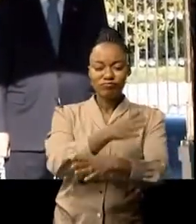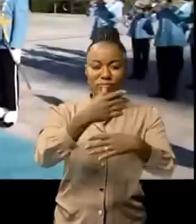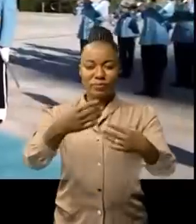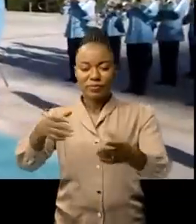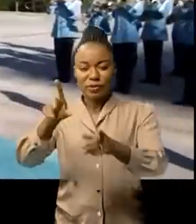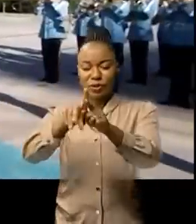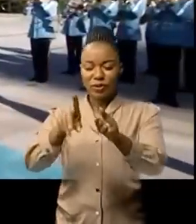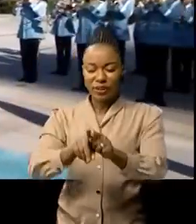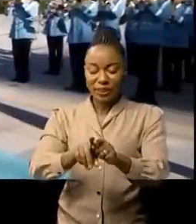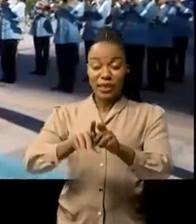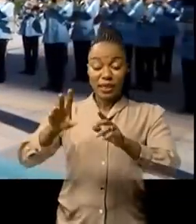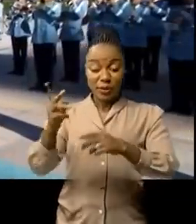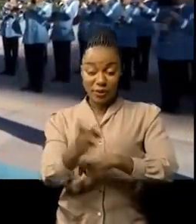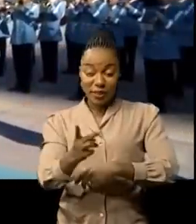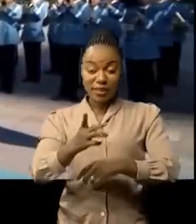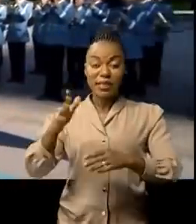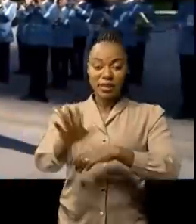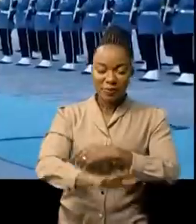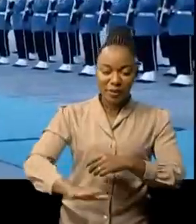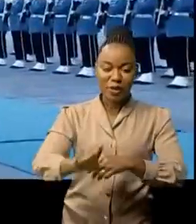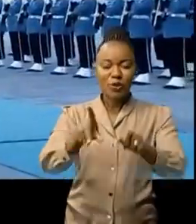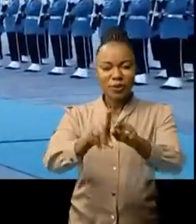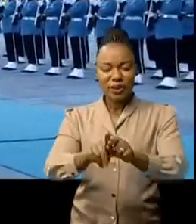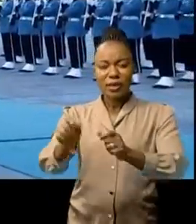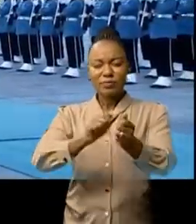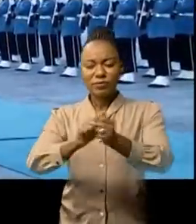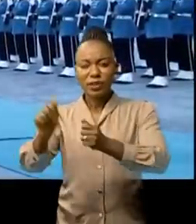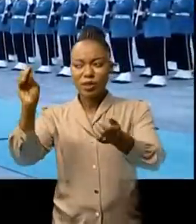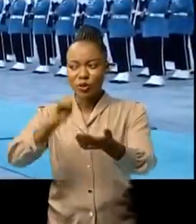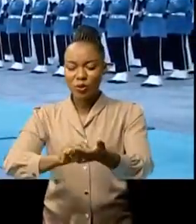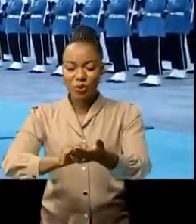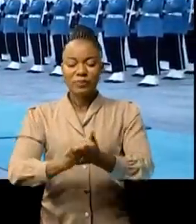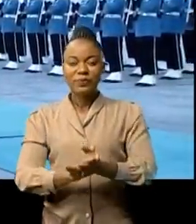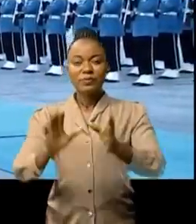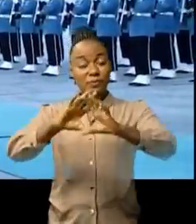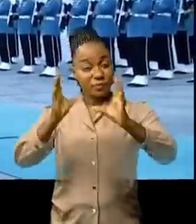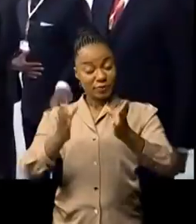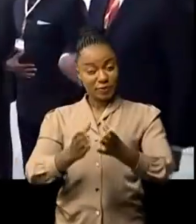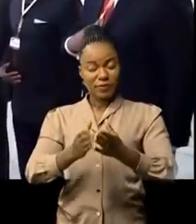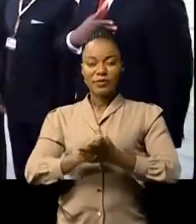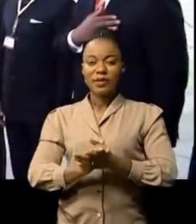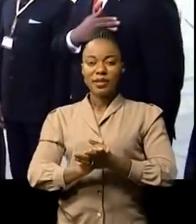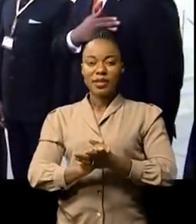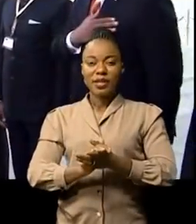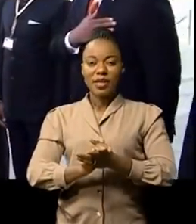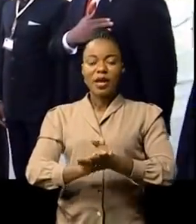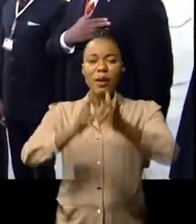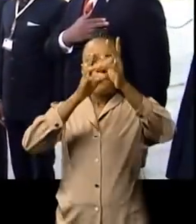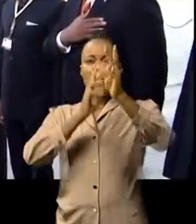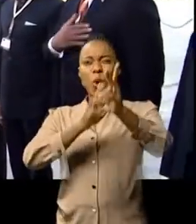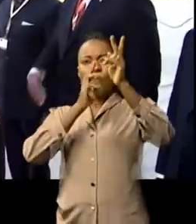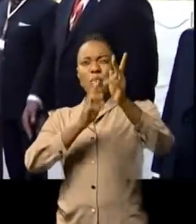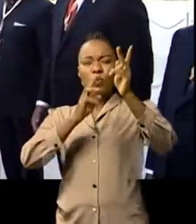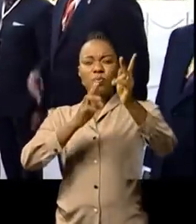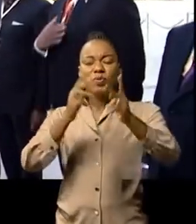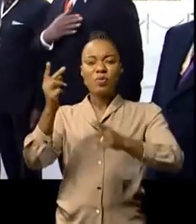républicaine du pays hôte suivi d'un bref passage des troupes en revue, le tout ponctué par 21 coups de canon tel que